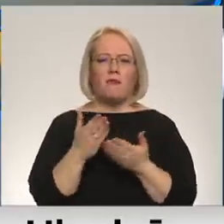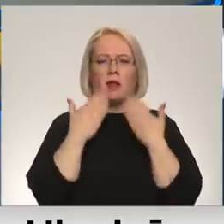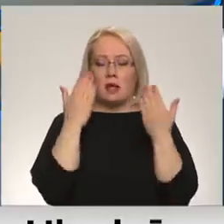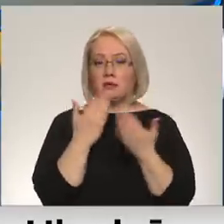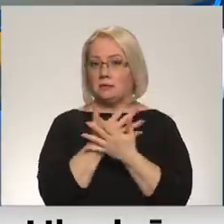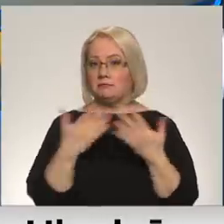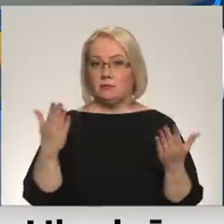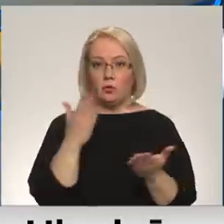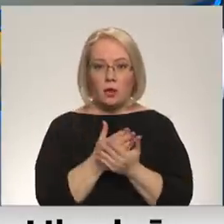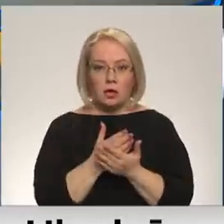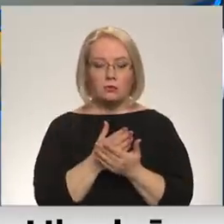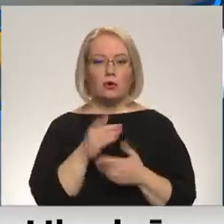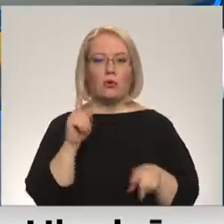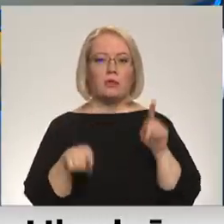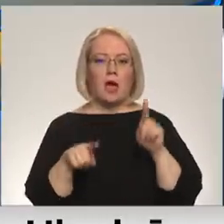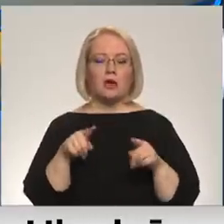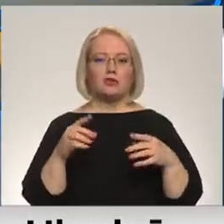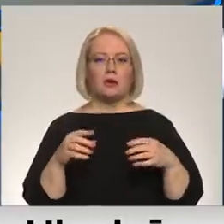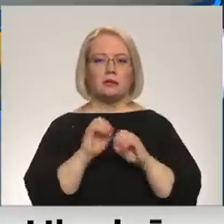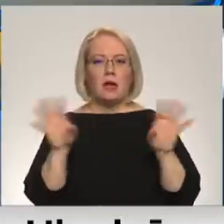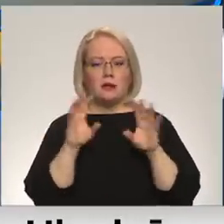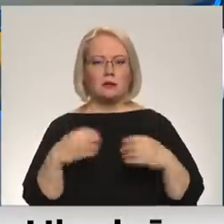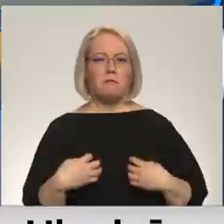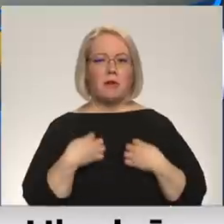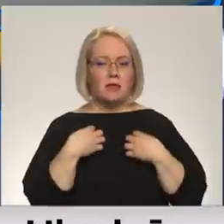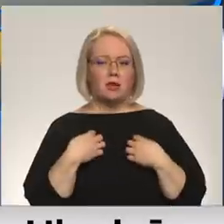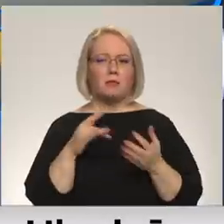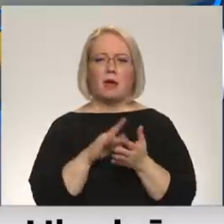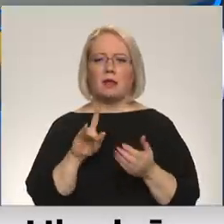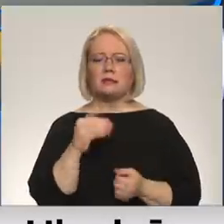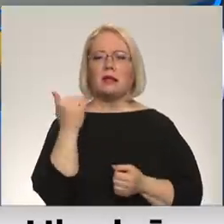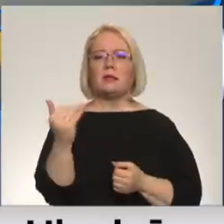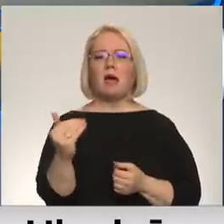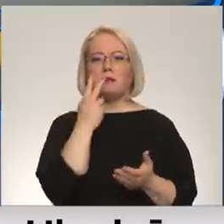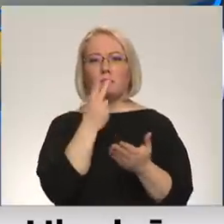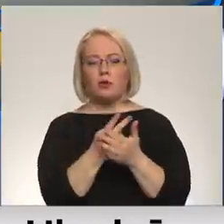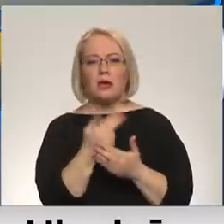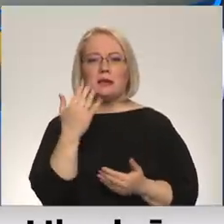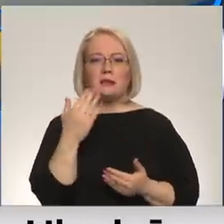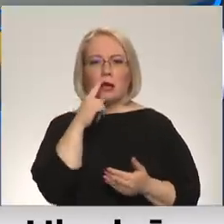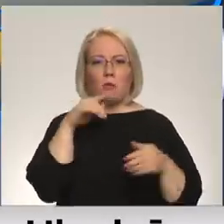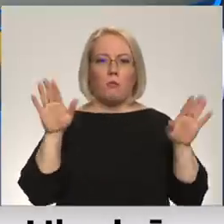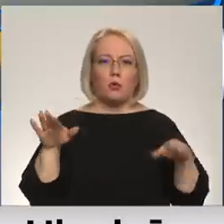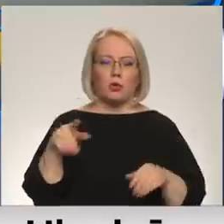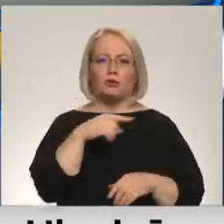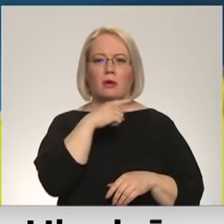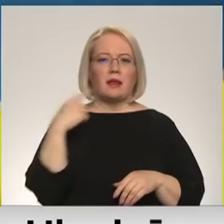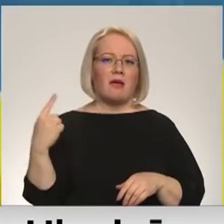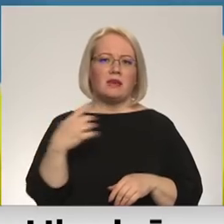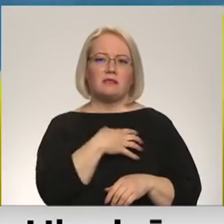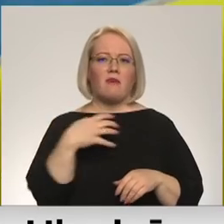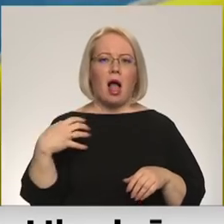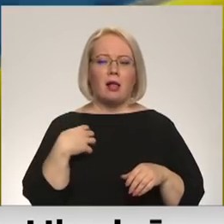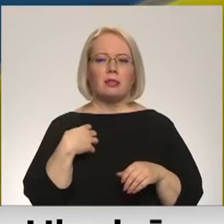Protams, ir pat tiešām biedējuši. Kādas ir tavas prognozes, cik ilgi Putins un Krēmlas turēs, faktiski sasprindzinājumā